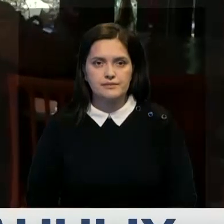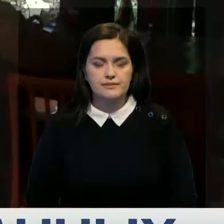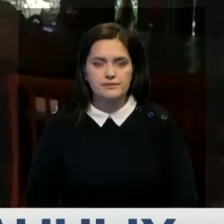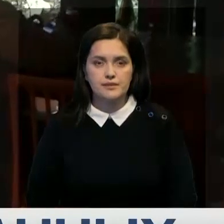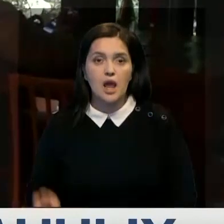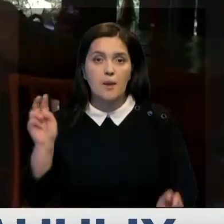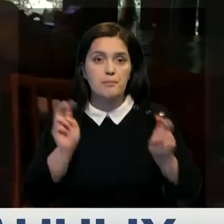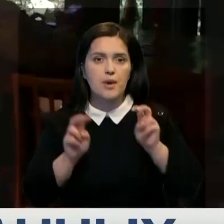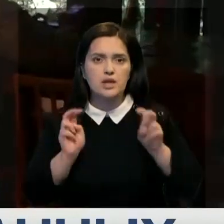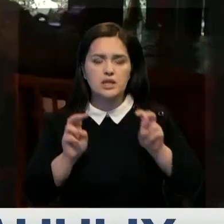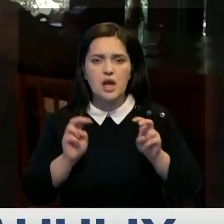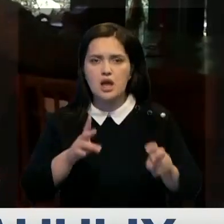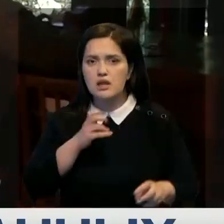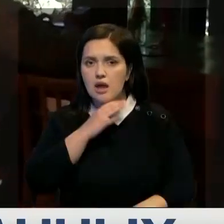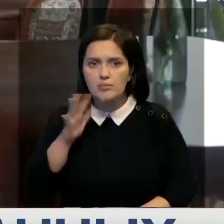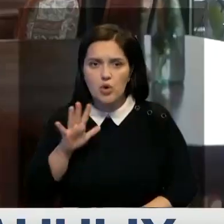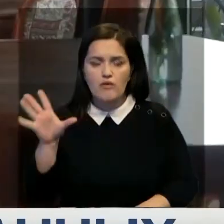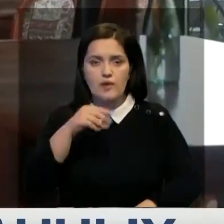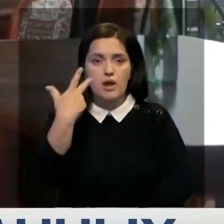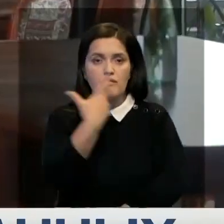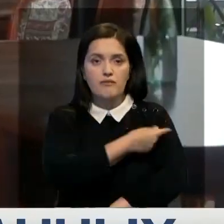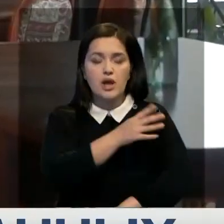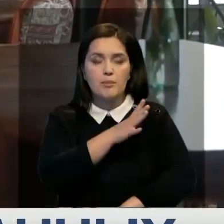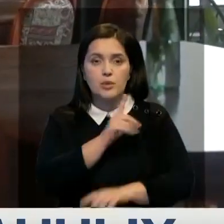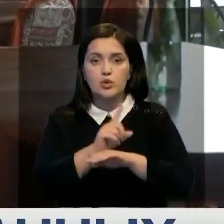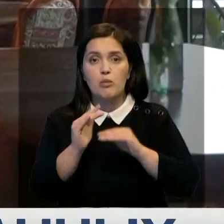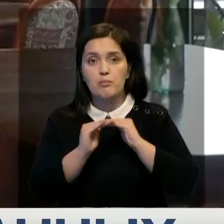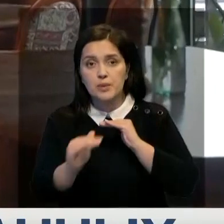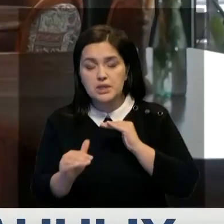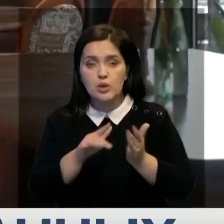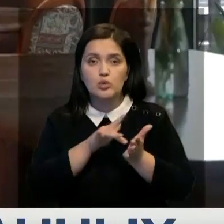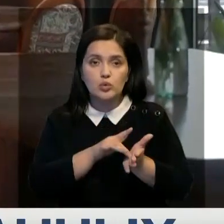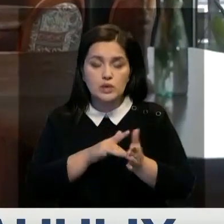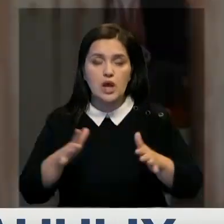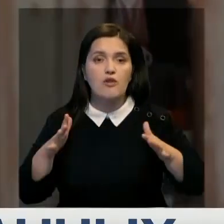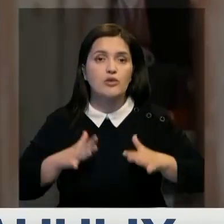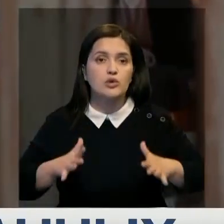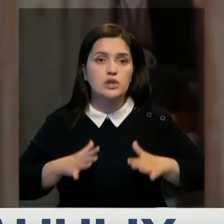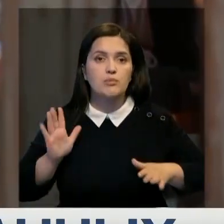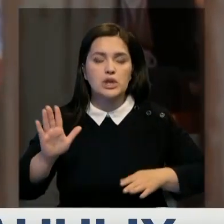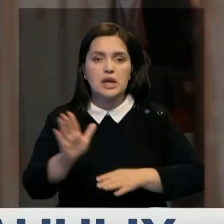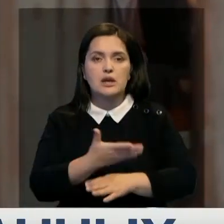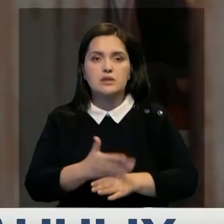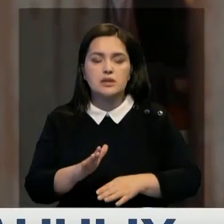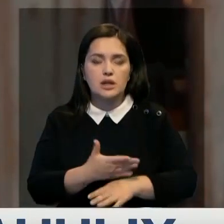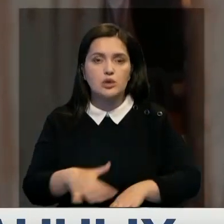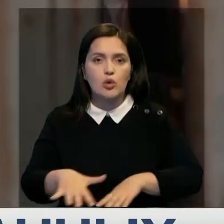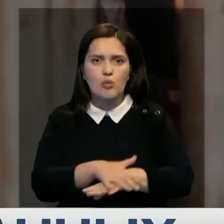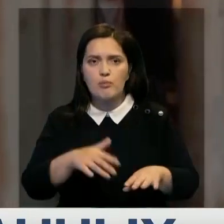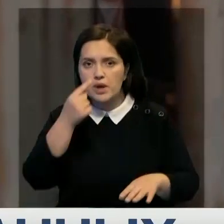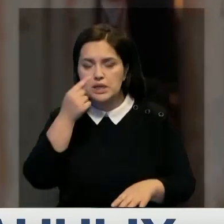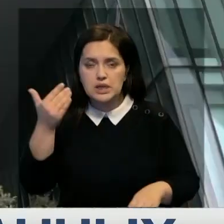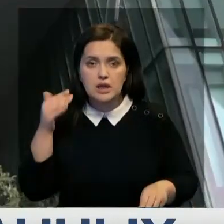Посетителей немного, но все они вакцинированные, как местные, так и туристы. В целом, в Грузии намечаются тенденции разделения общества. Не так давно